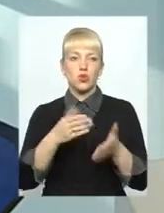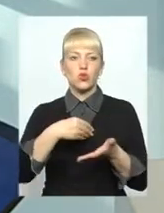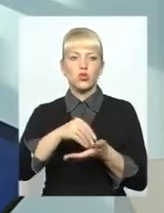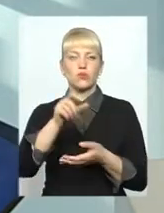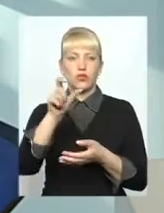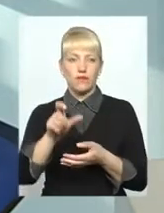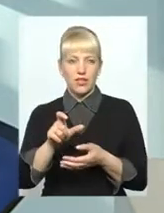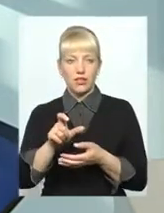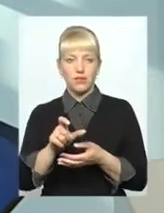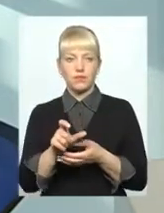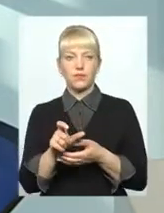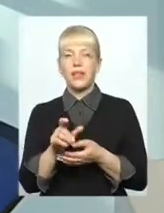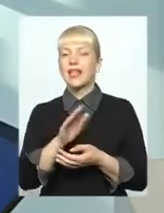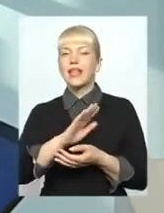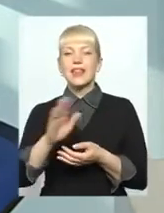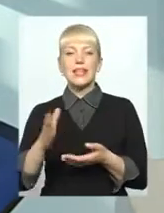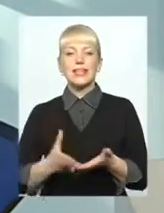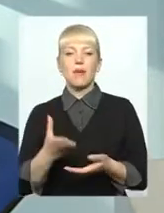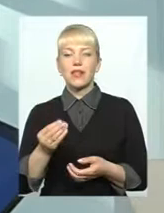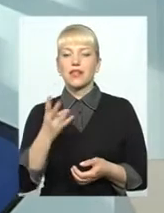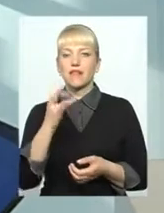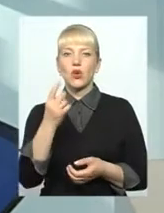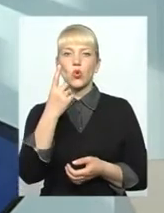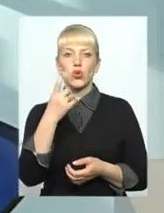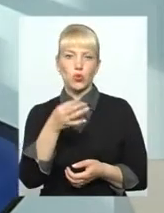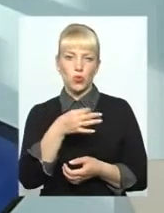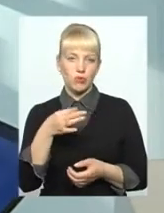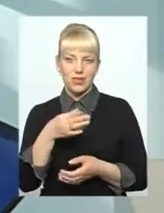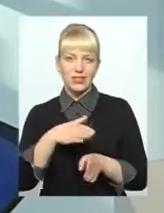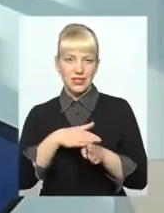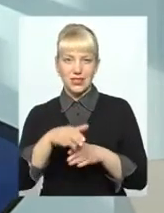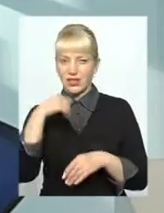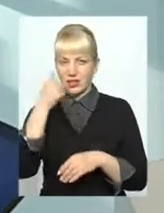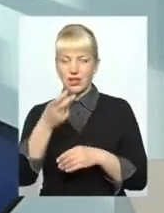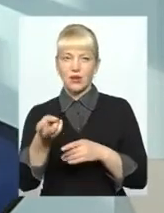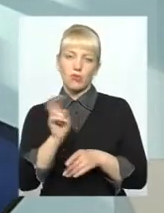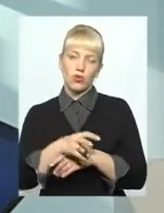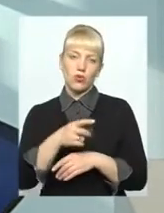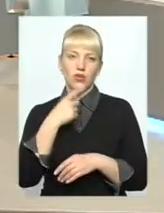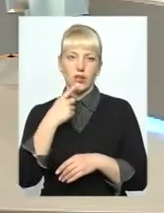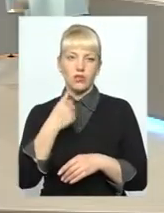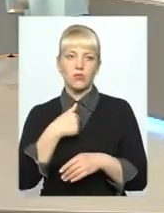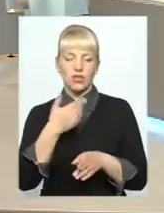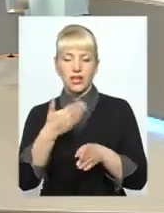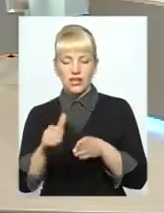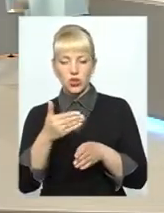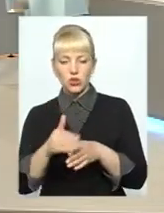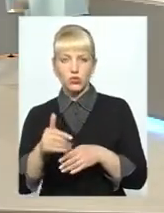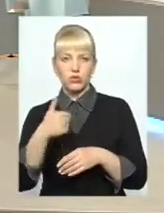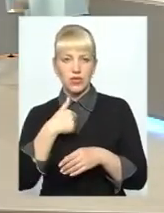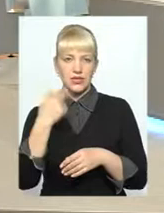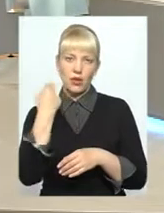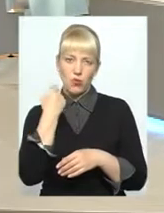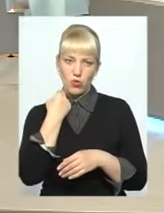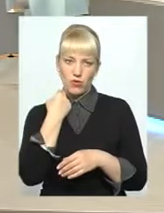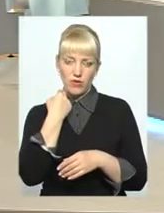не заплатив ні копійки за цілий рік і приходить і кажуть, реструктуризуйте мені заборгованість,